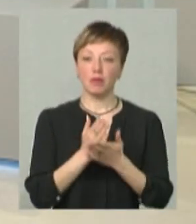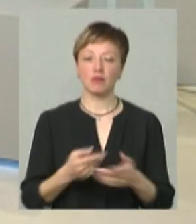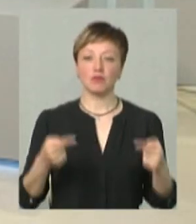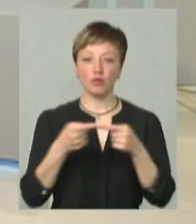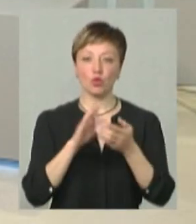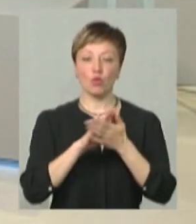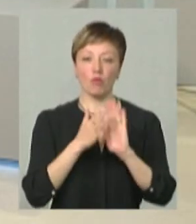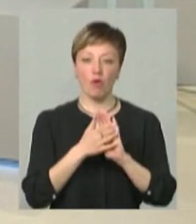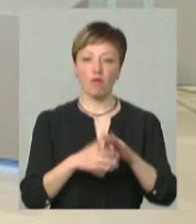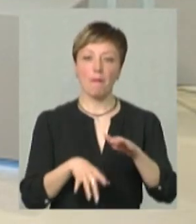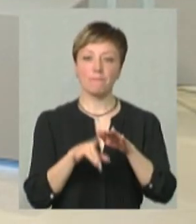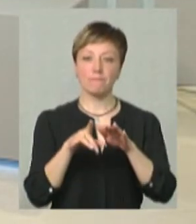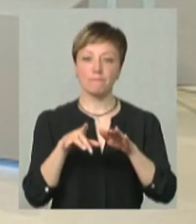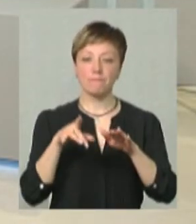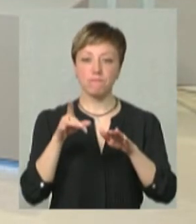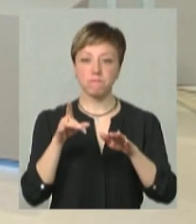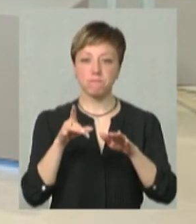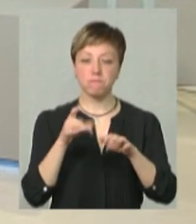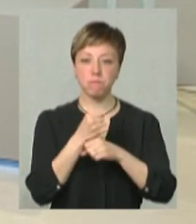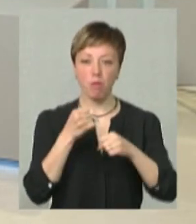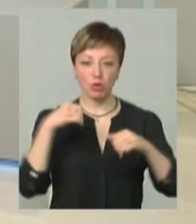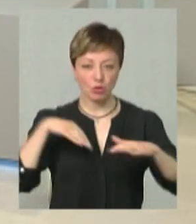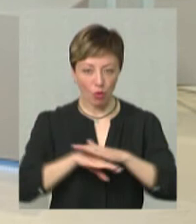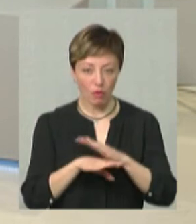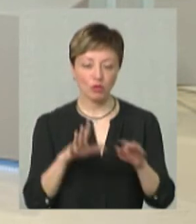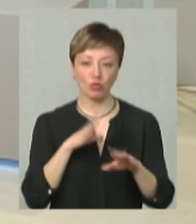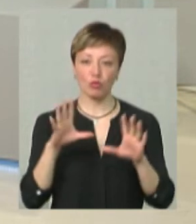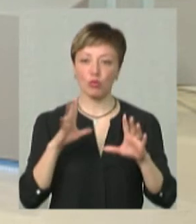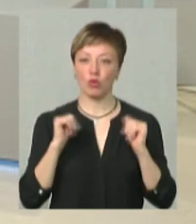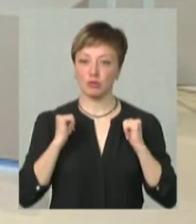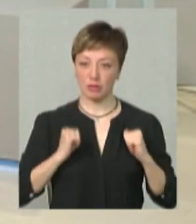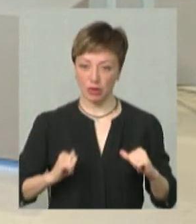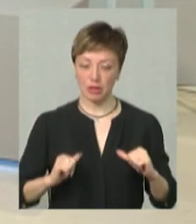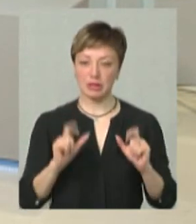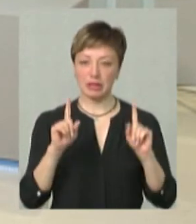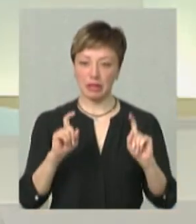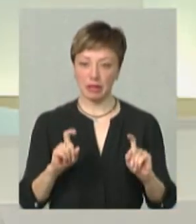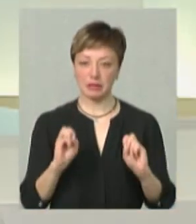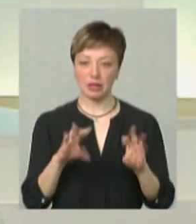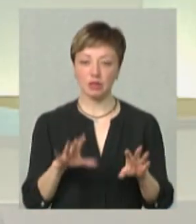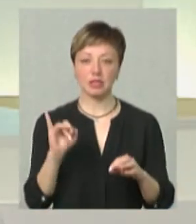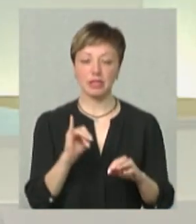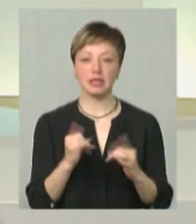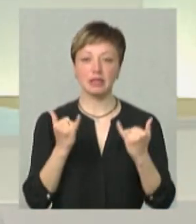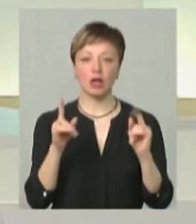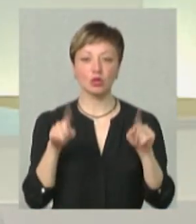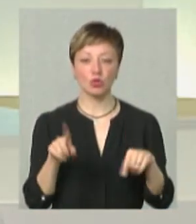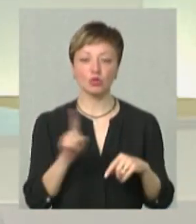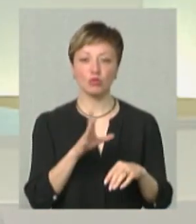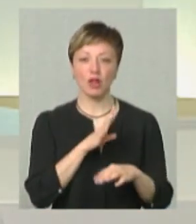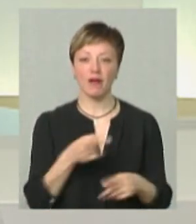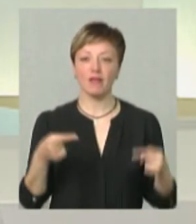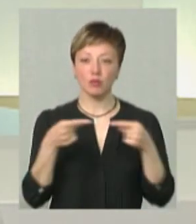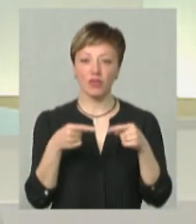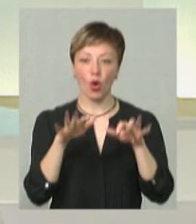умови, зокрема, бомбосховище для того, щоб безпечно було здача тесту і для того, щоб була